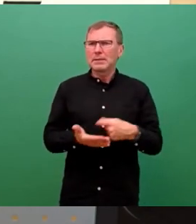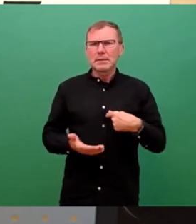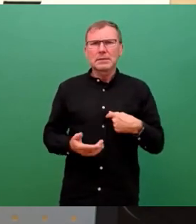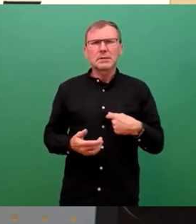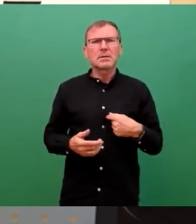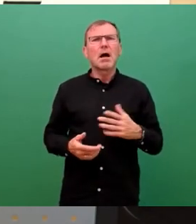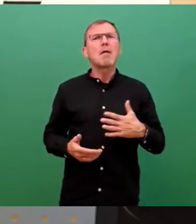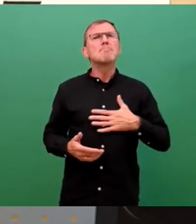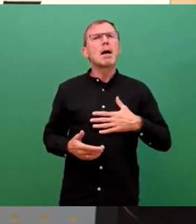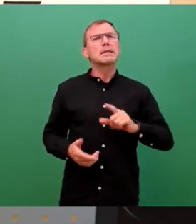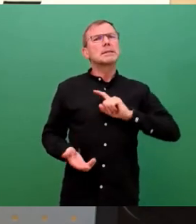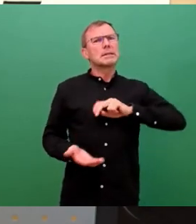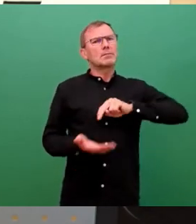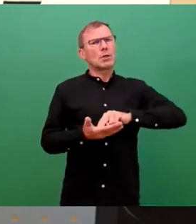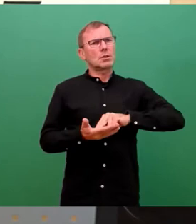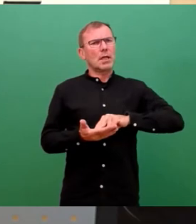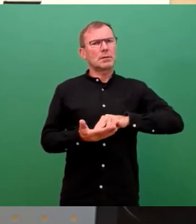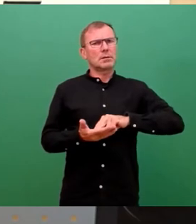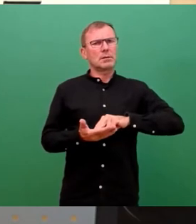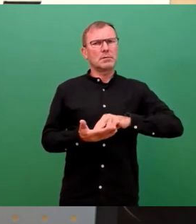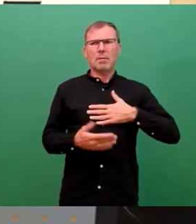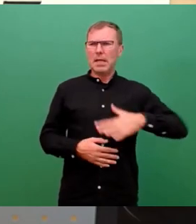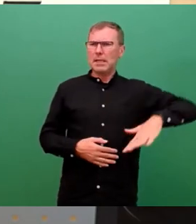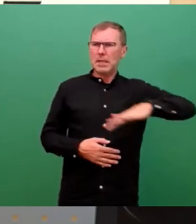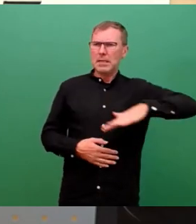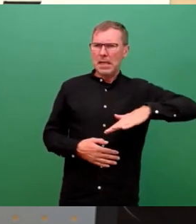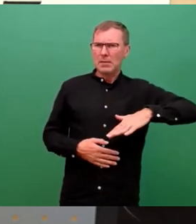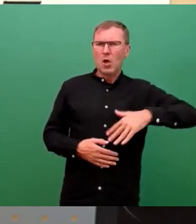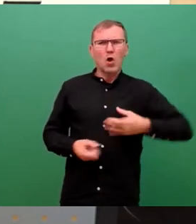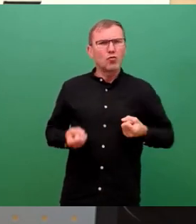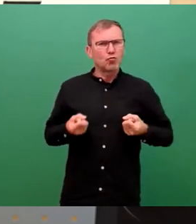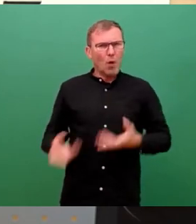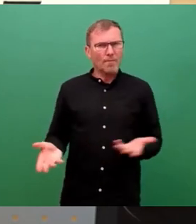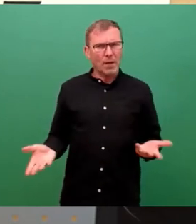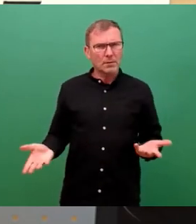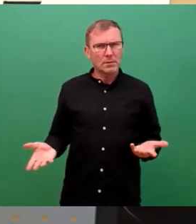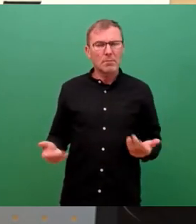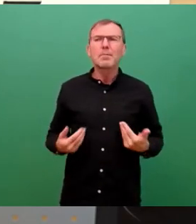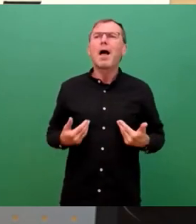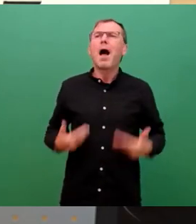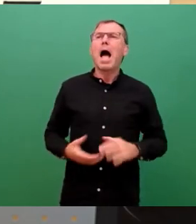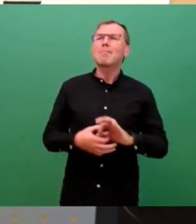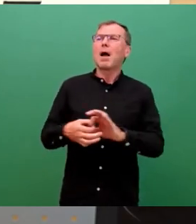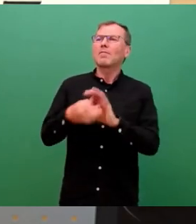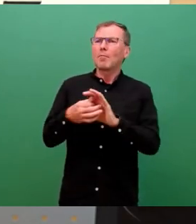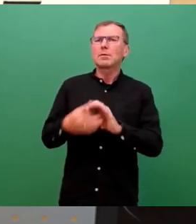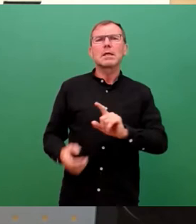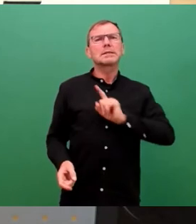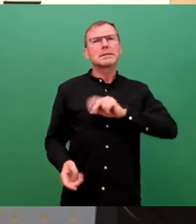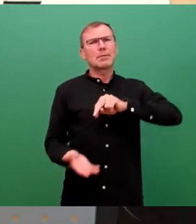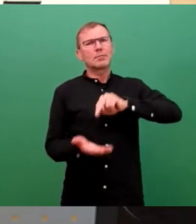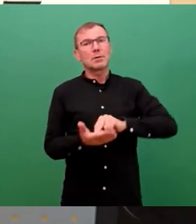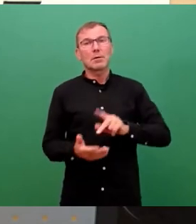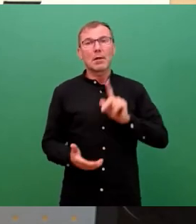Autonomie des eigenen Landes bereit bin zu zahlen. Heimatverbundenheit, Eigenständigkeit sind Werte,